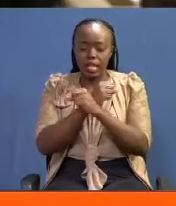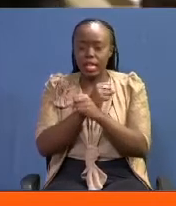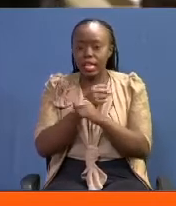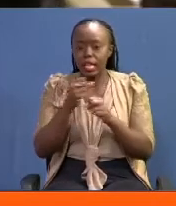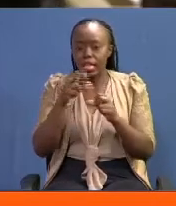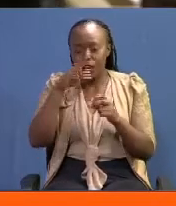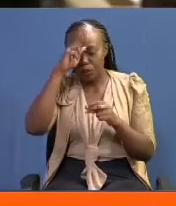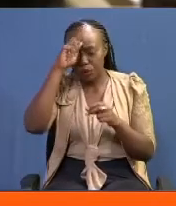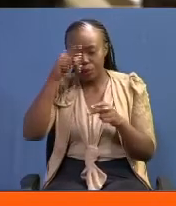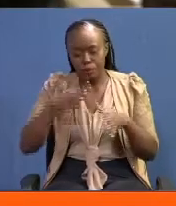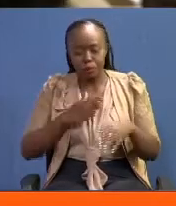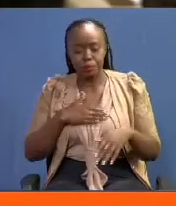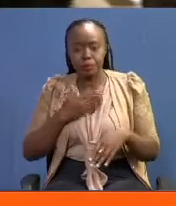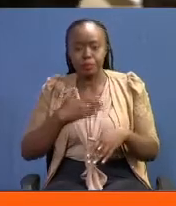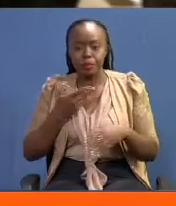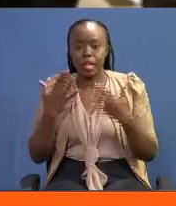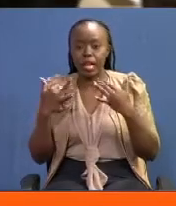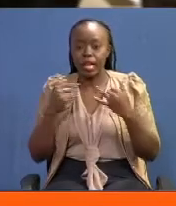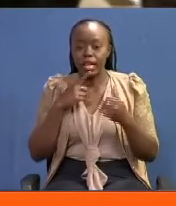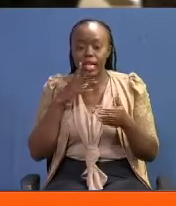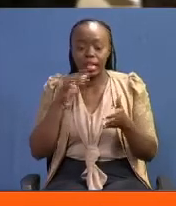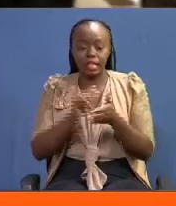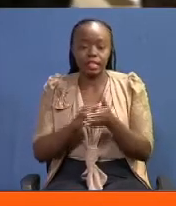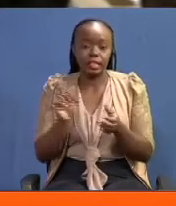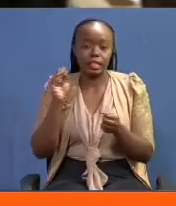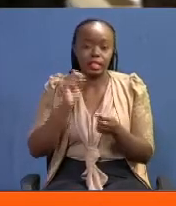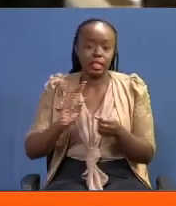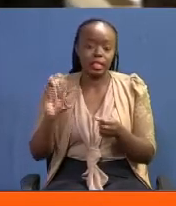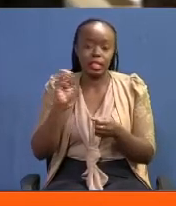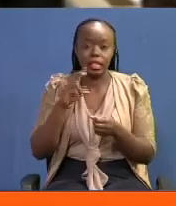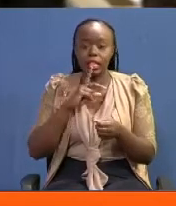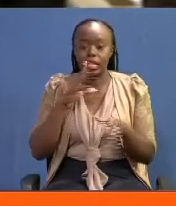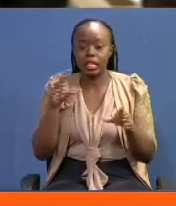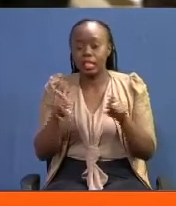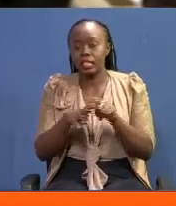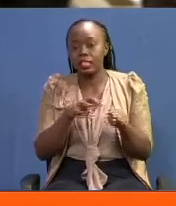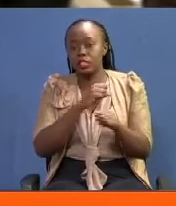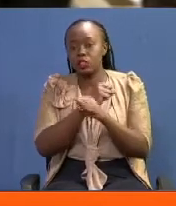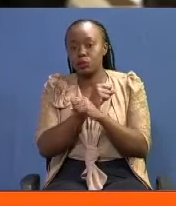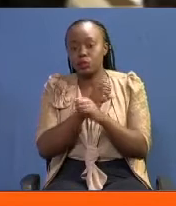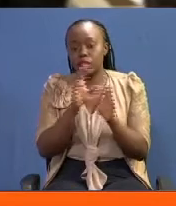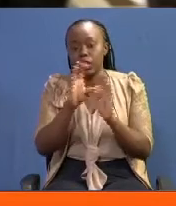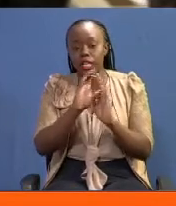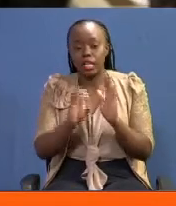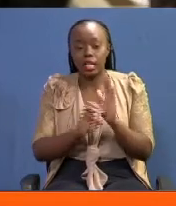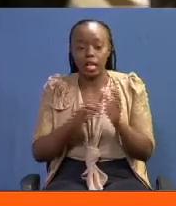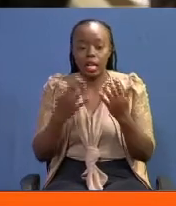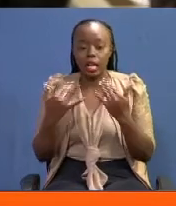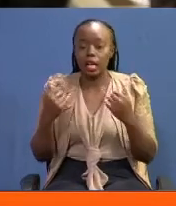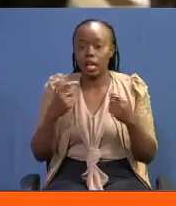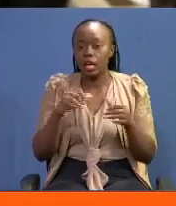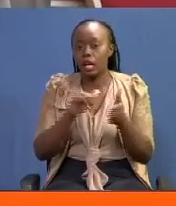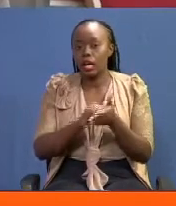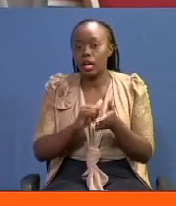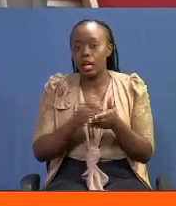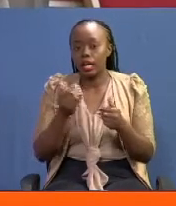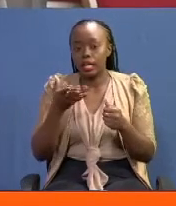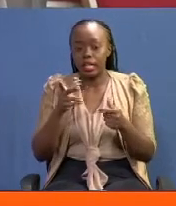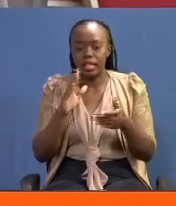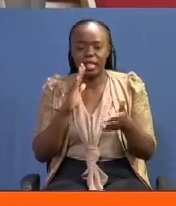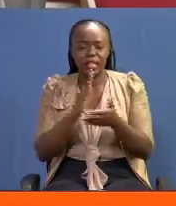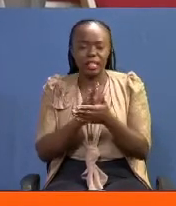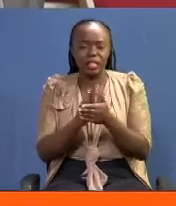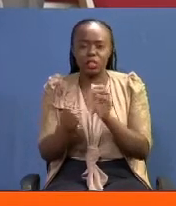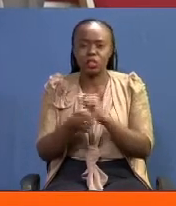wake. Wali mtaka rais kutimiza wajibu wake alio hapa wakulinda katiba. Ambao shuguliza kuratibua kwa kezi mele mazo na